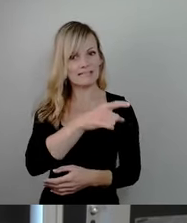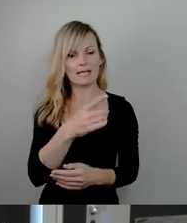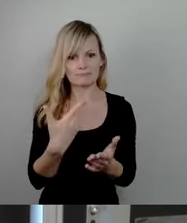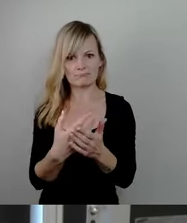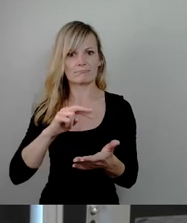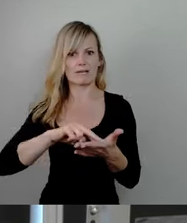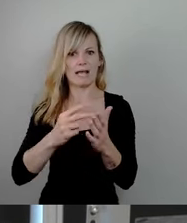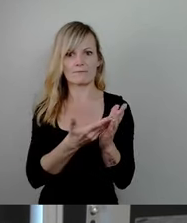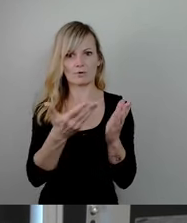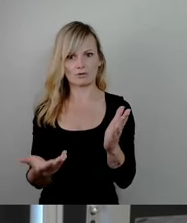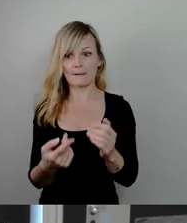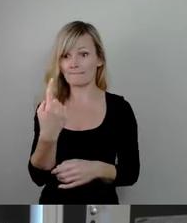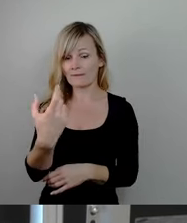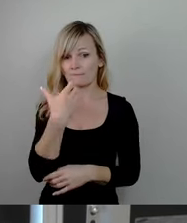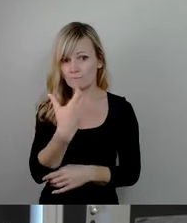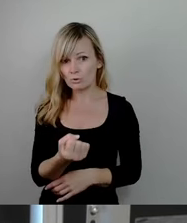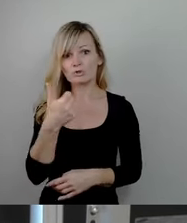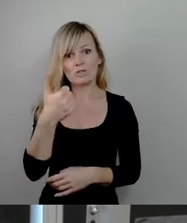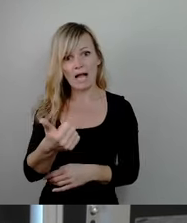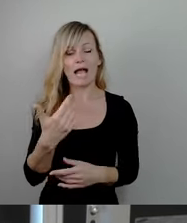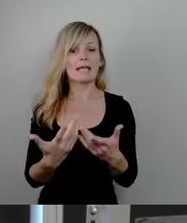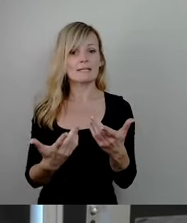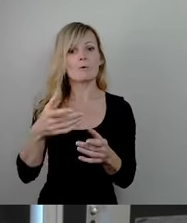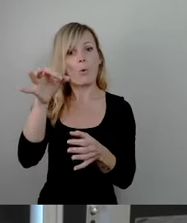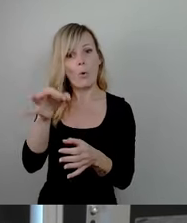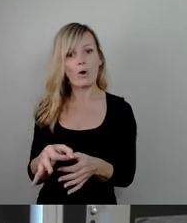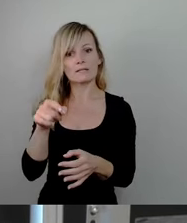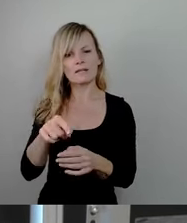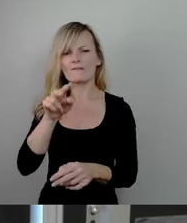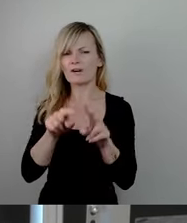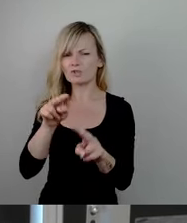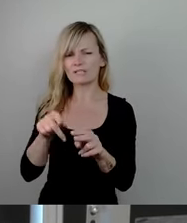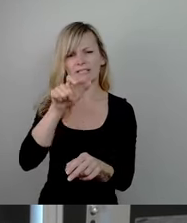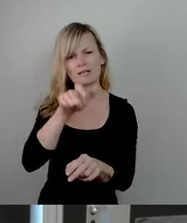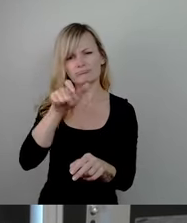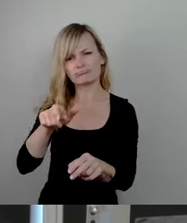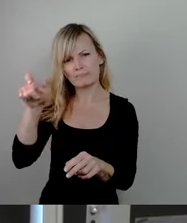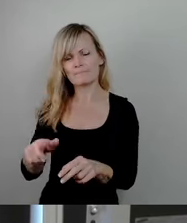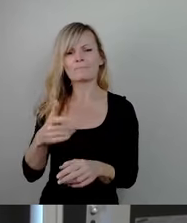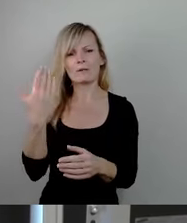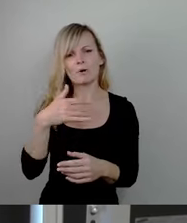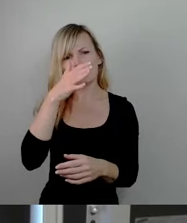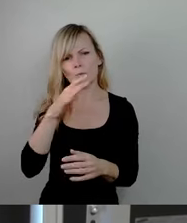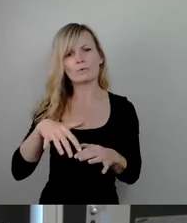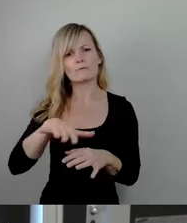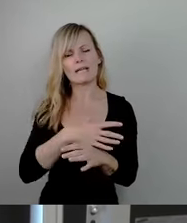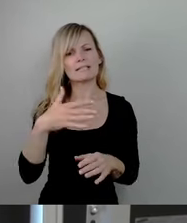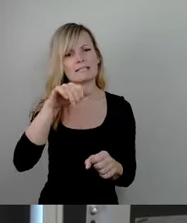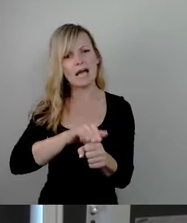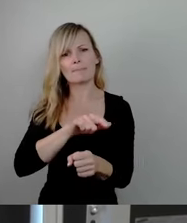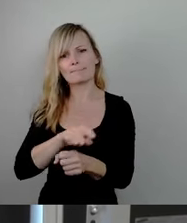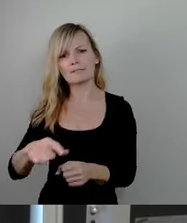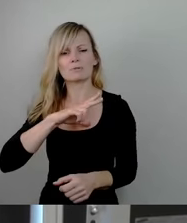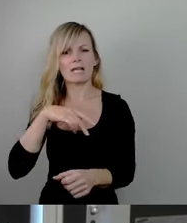an dem die verschiedensten Player im Feld der Kriminalprävention vom Grünflächenamt über Streetworker bis zur Polizei